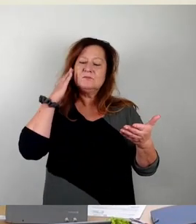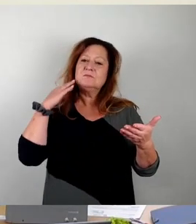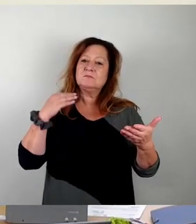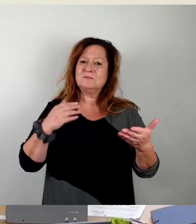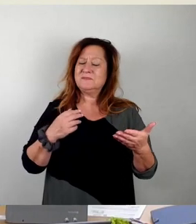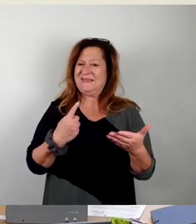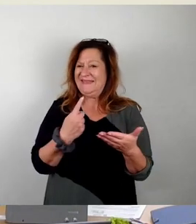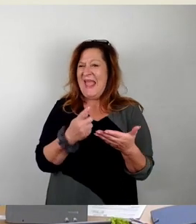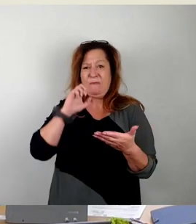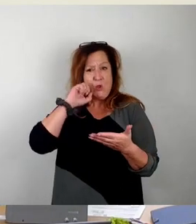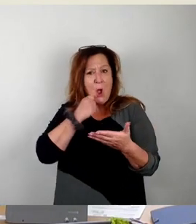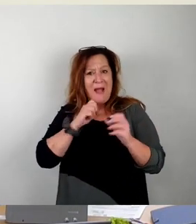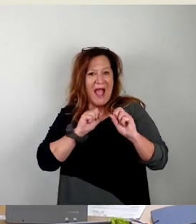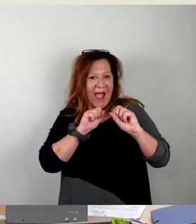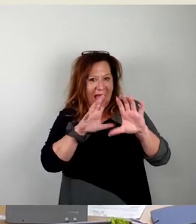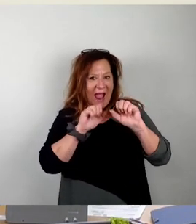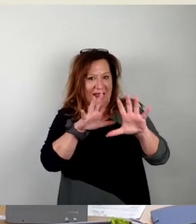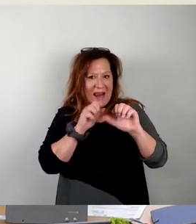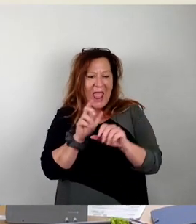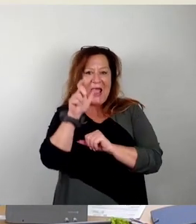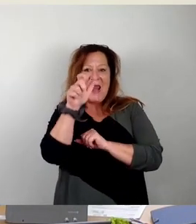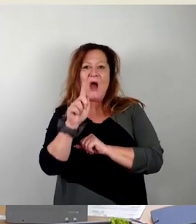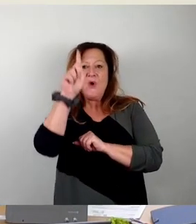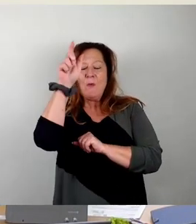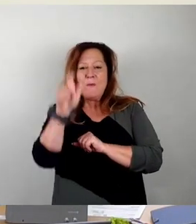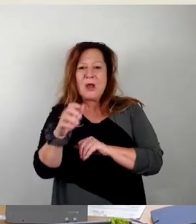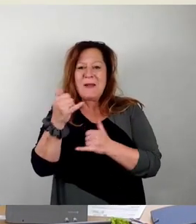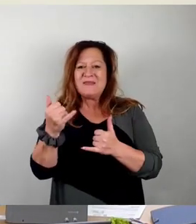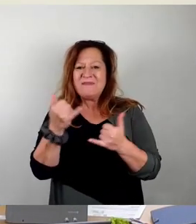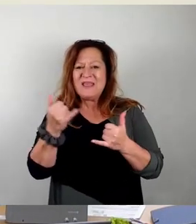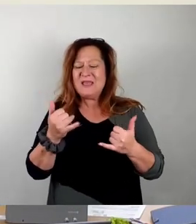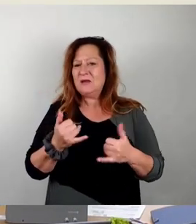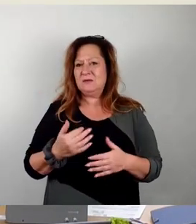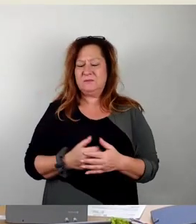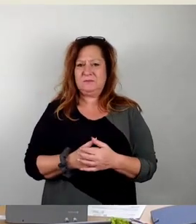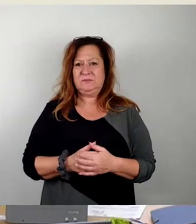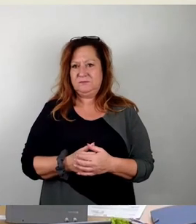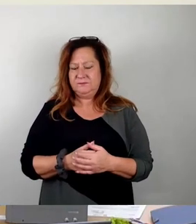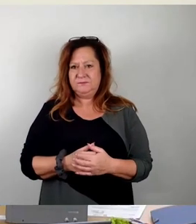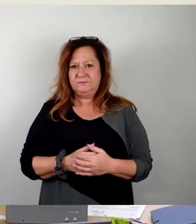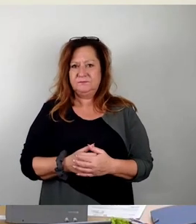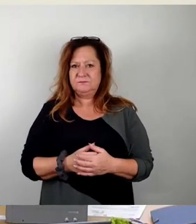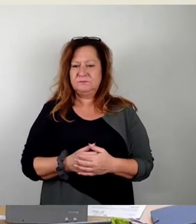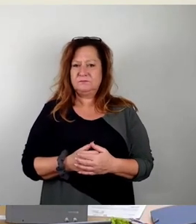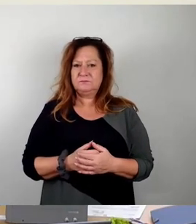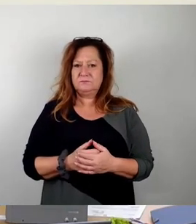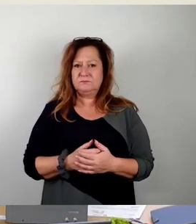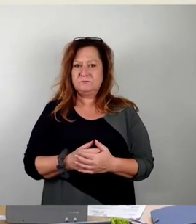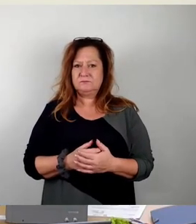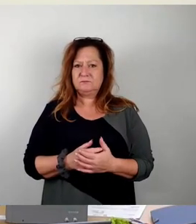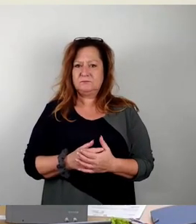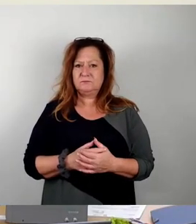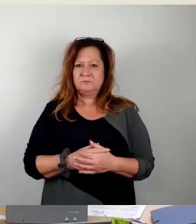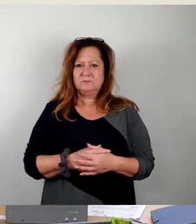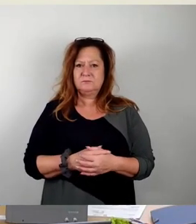Er hat ja hier noch ein paar mehr Sachen. Das ist die Frage, ich habe ihn so verstanden, dass er dann deinen Antrag erledigt betrachten würde. Das müsste die Linke